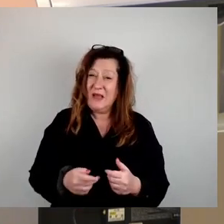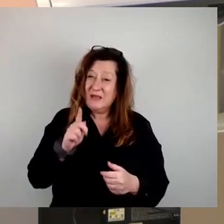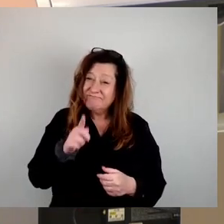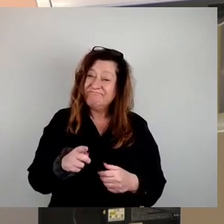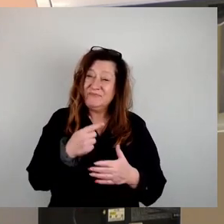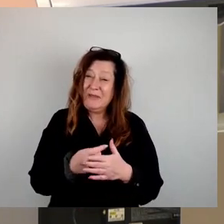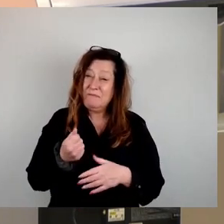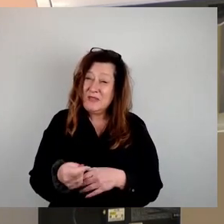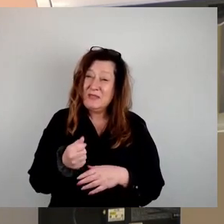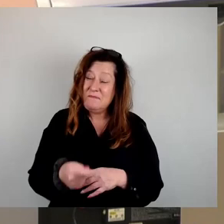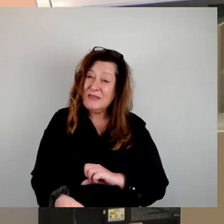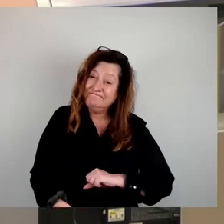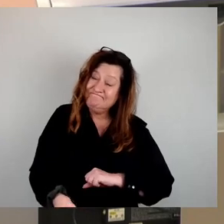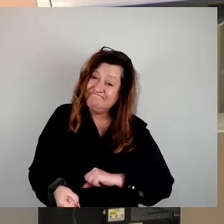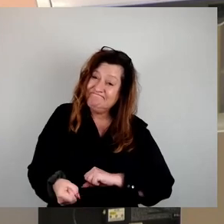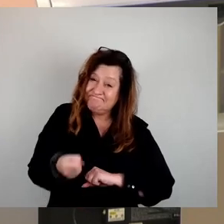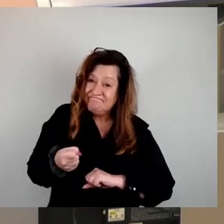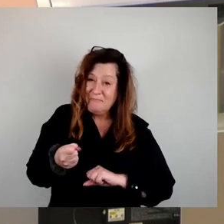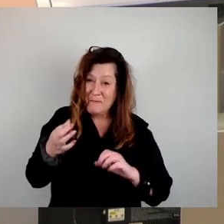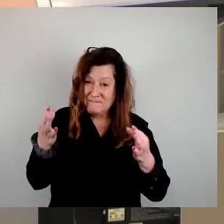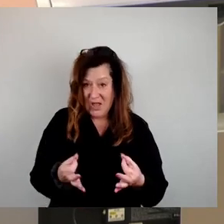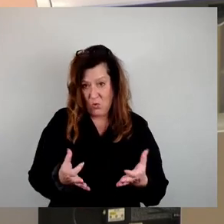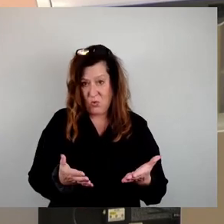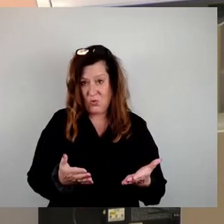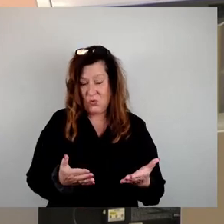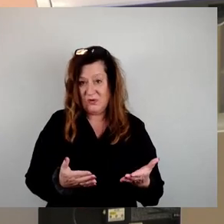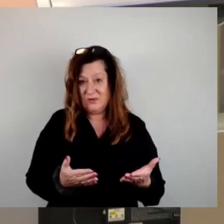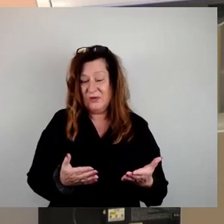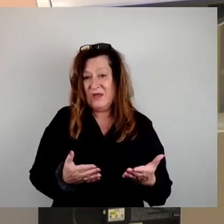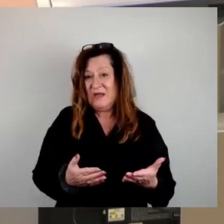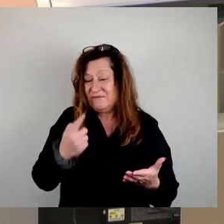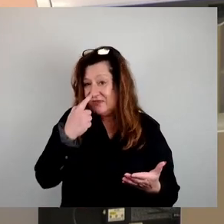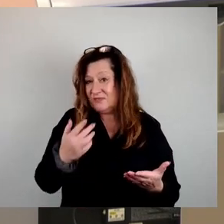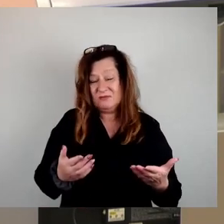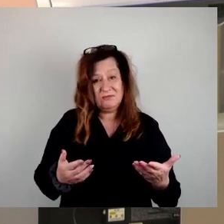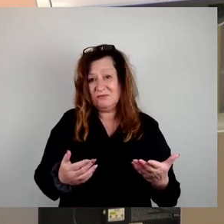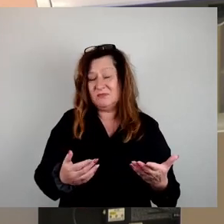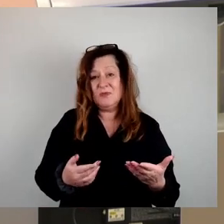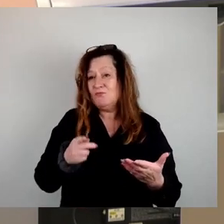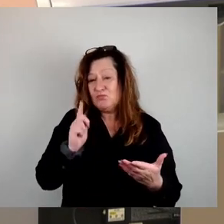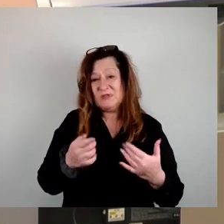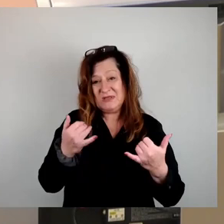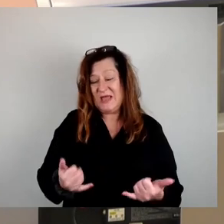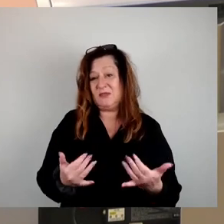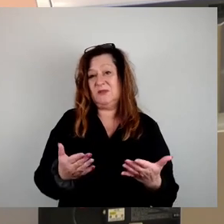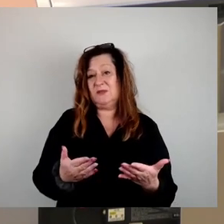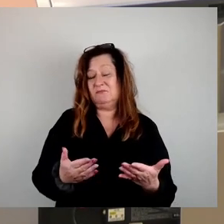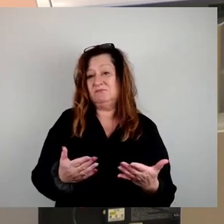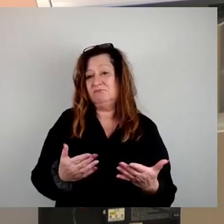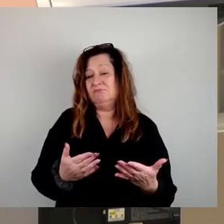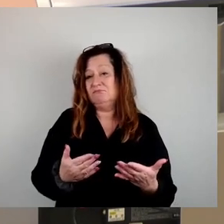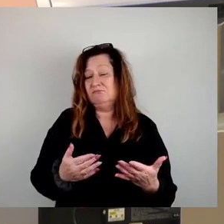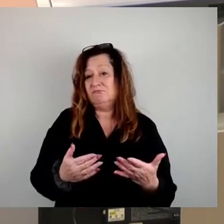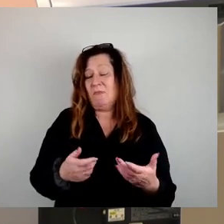ist dringend geboten. Und wenn wir Münchner Verhältnisse verhindern wollen, muss auch jetzt gehandelt werden. Am Grundübel des heutigen